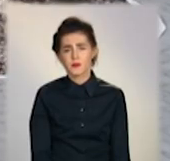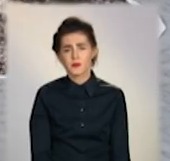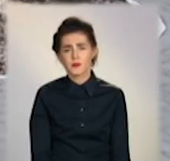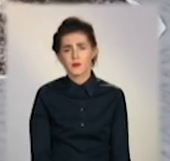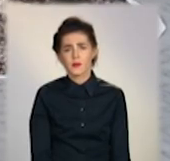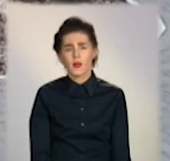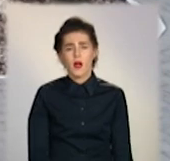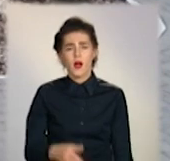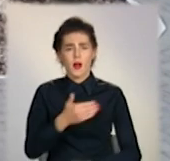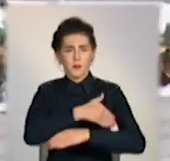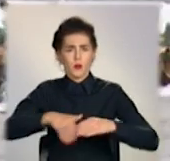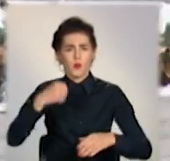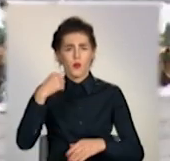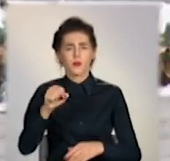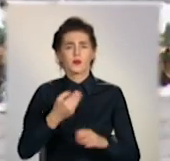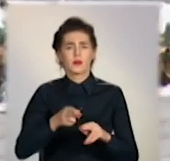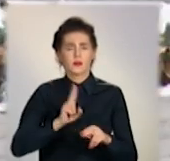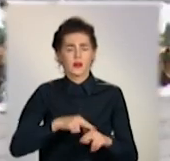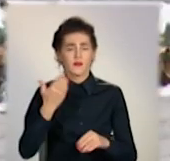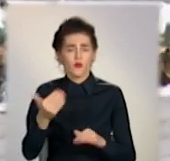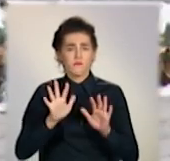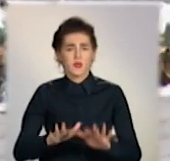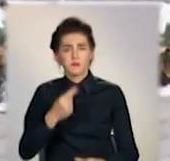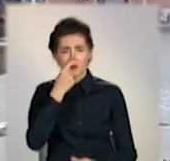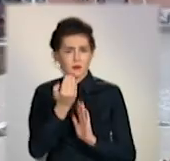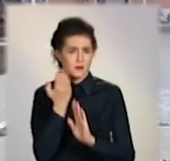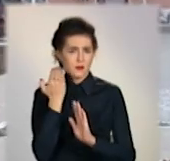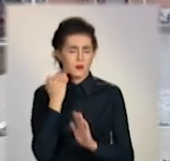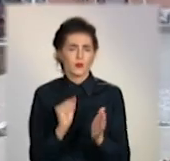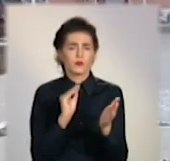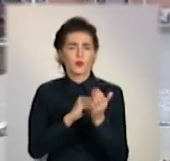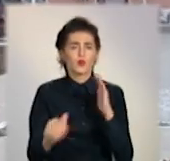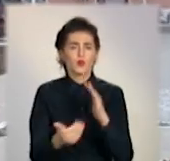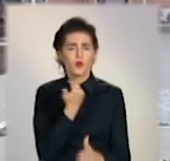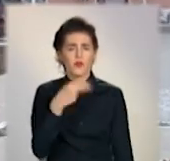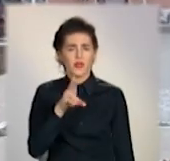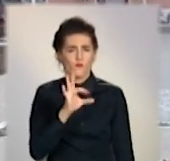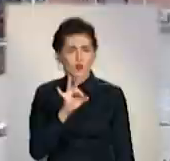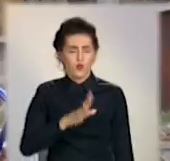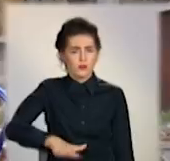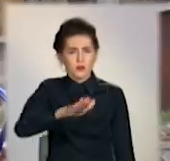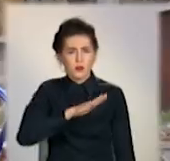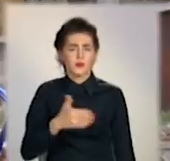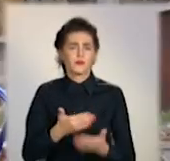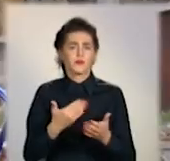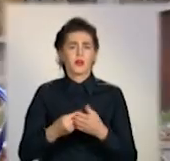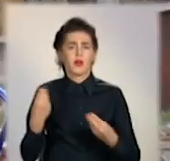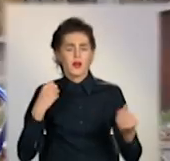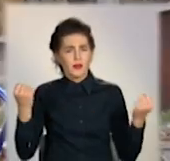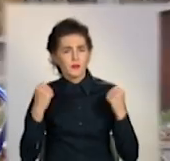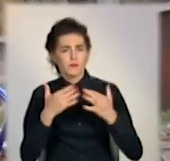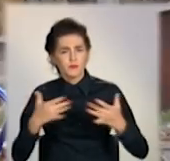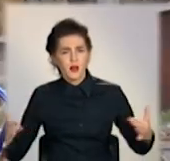Проспект Перемоги, 32-42. Нещодавно тут оновили двір цієї багатоповерхівки. Поставили тренажери, лавки,